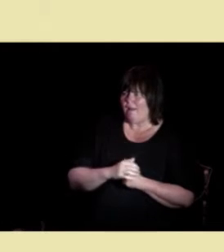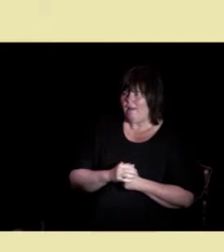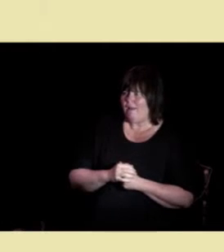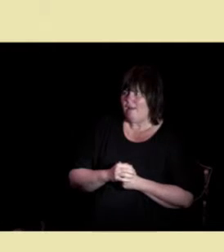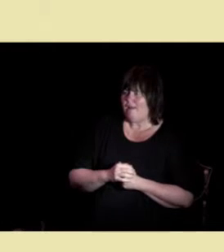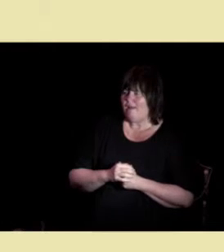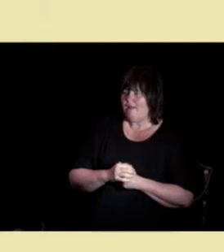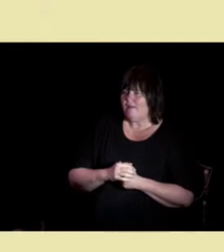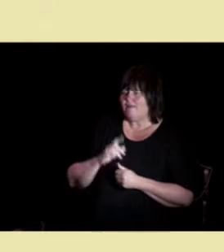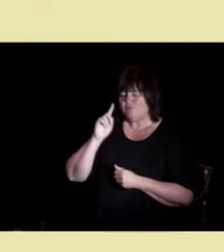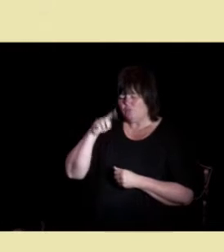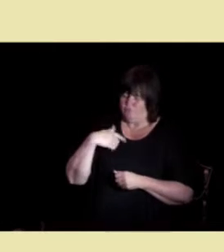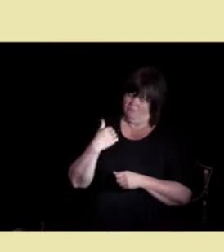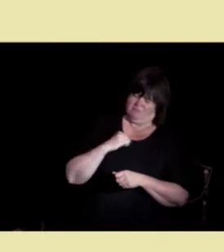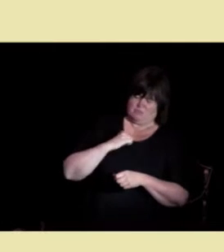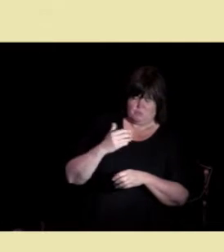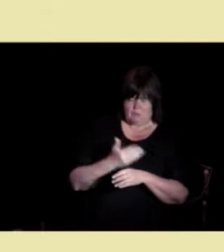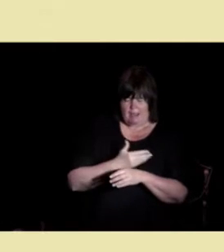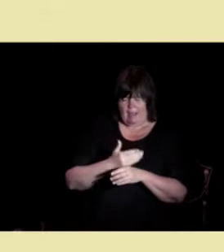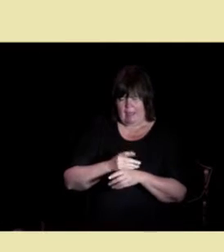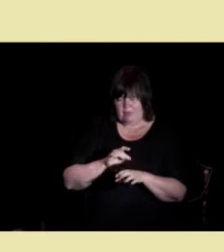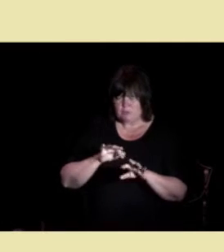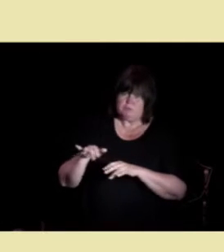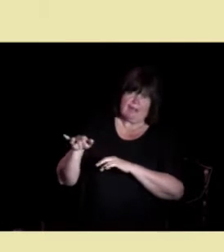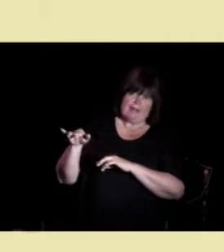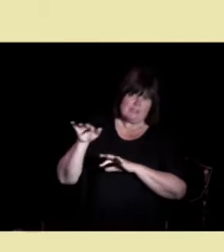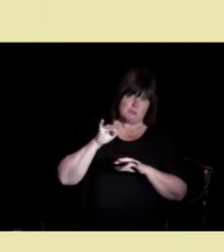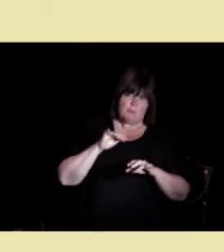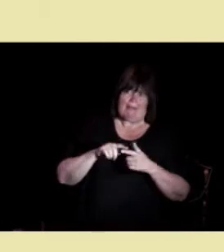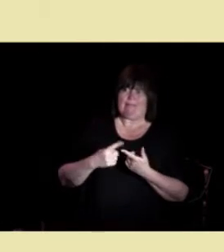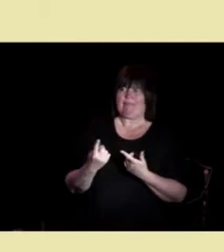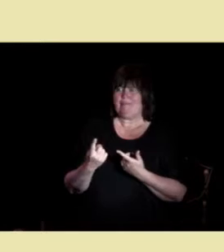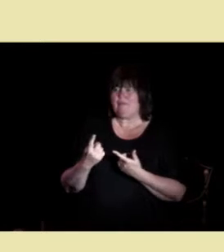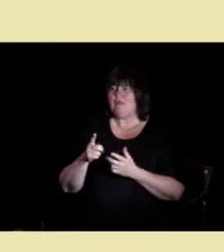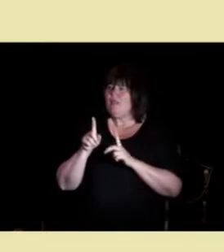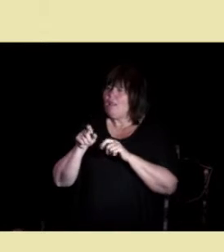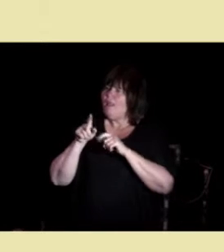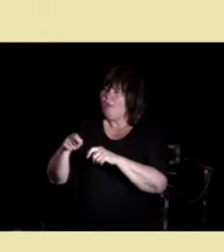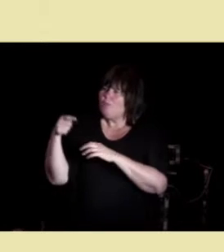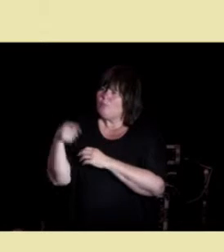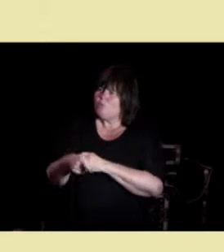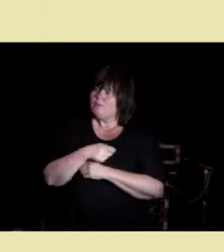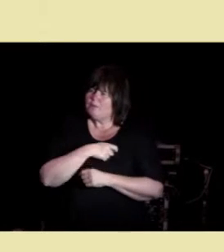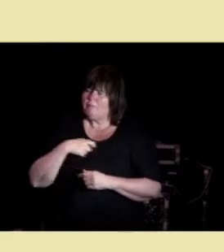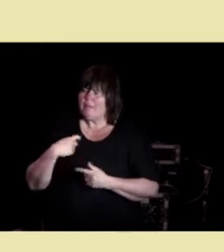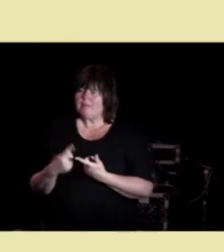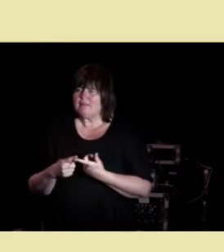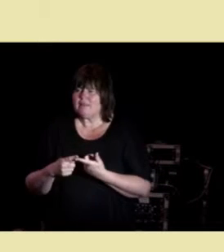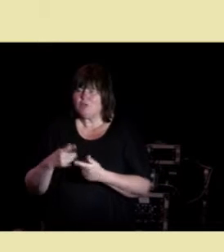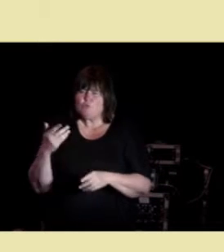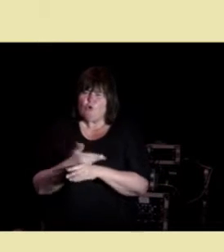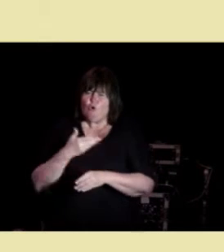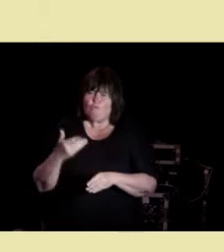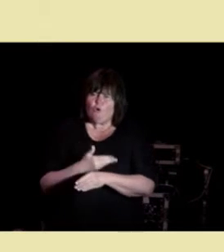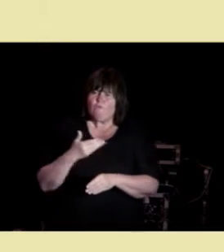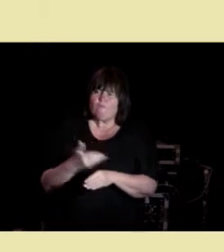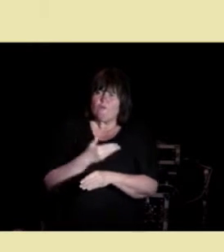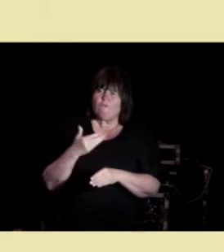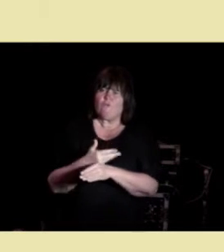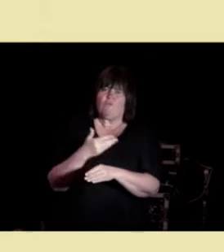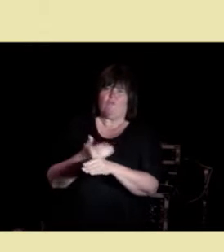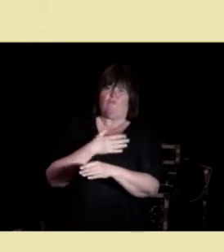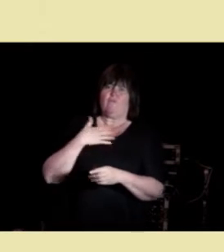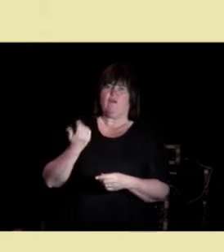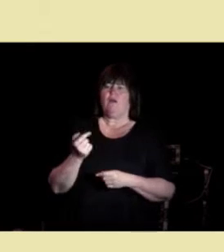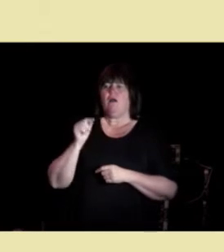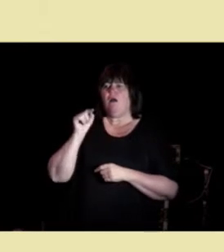lære deg å spille et instrument, eller springe 100 meter, så må du øve masse på akkurat det. Og han kaller det en sånn «winner takes all»